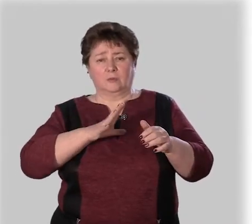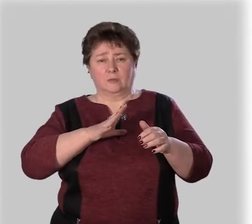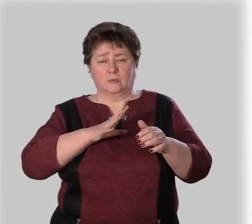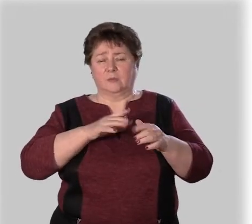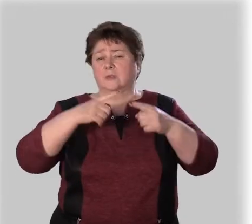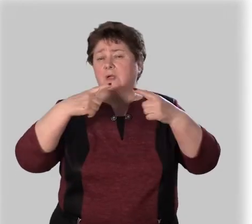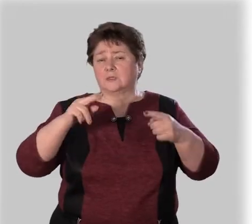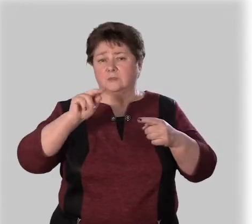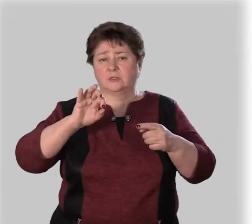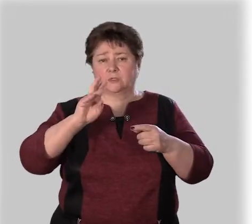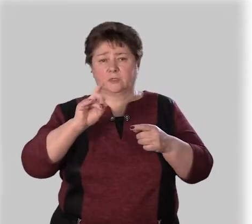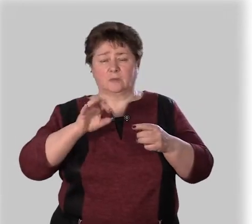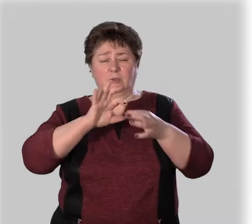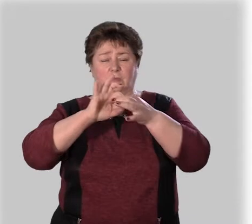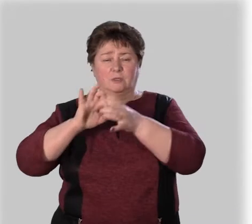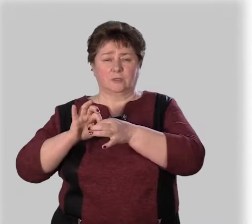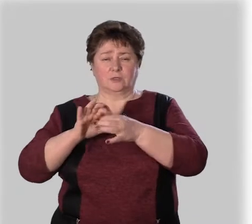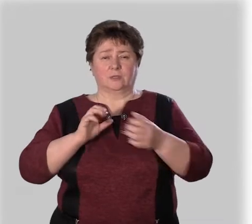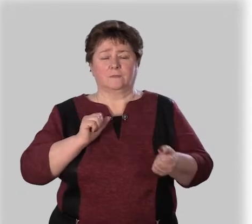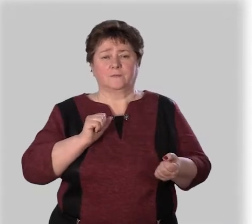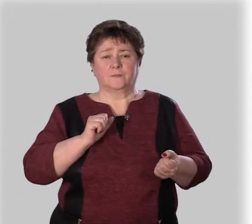разными членами предложения.